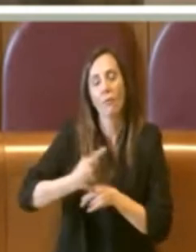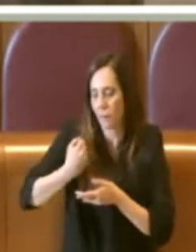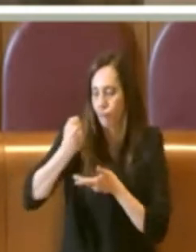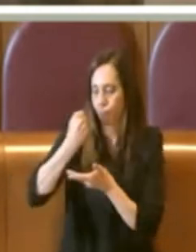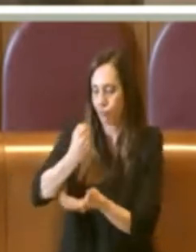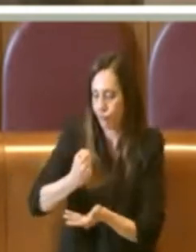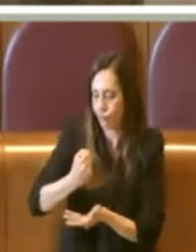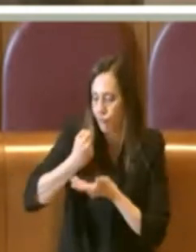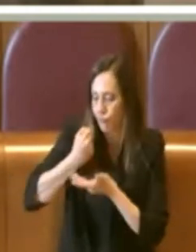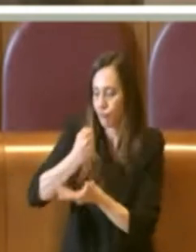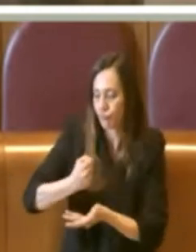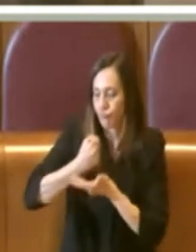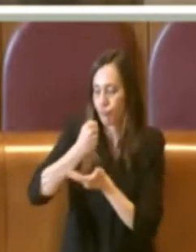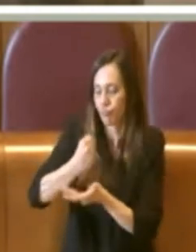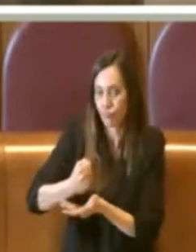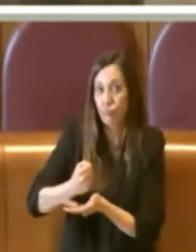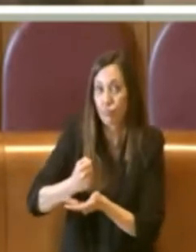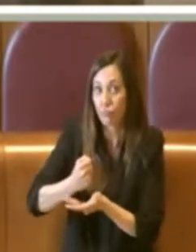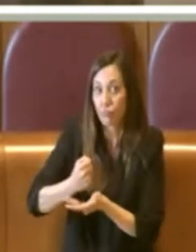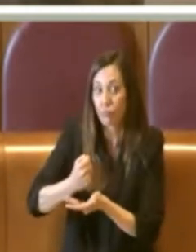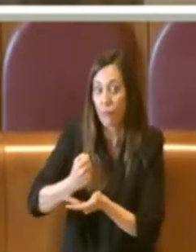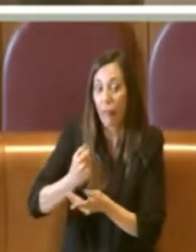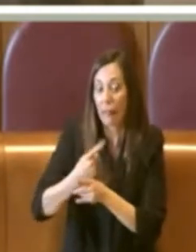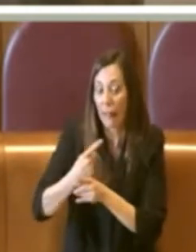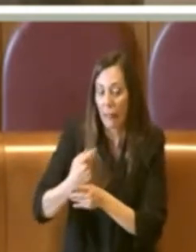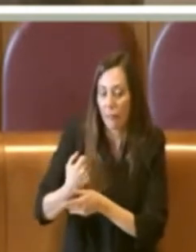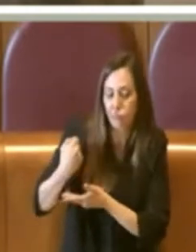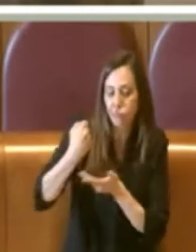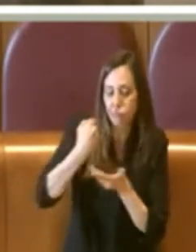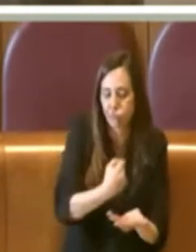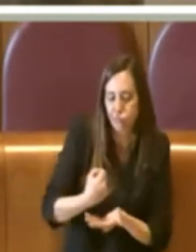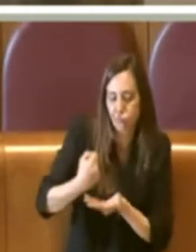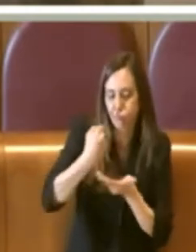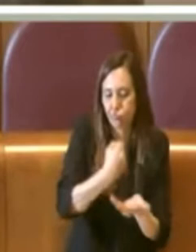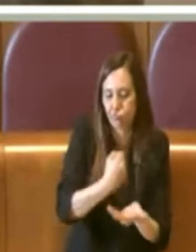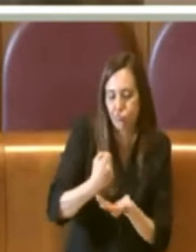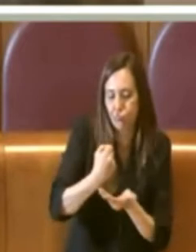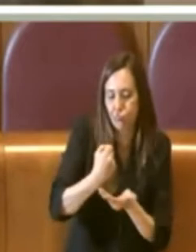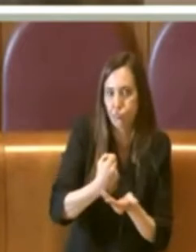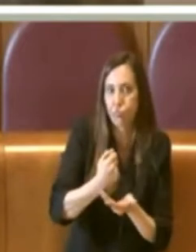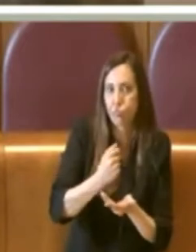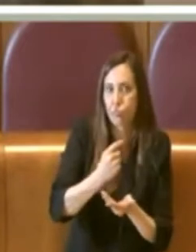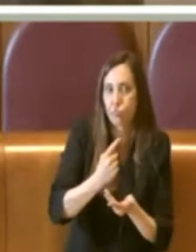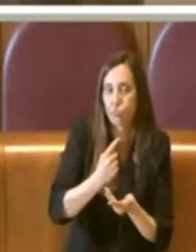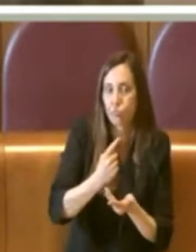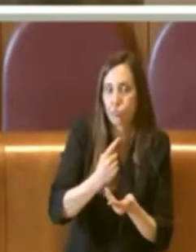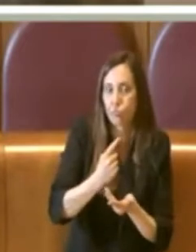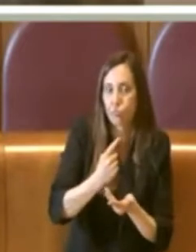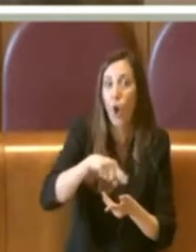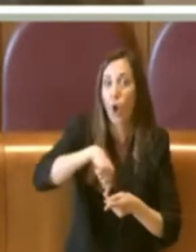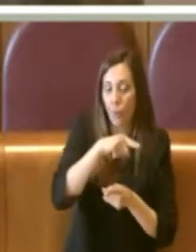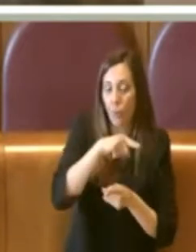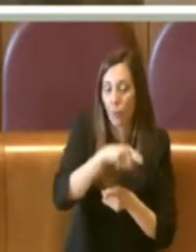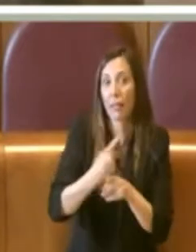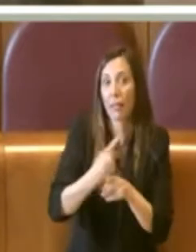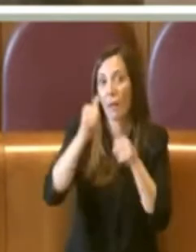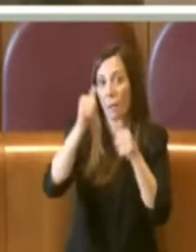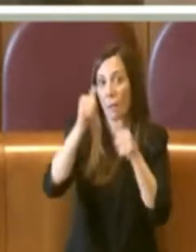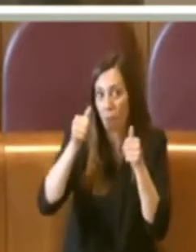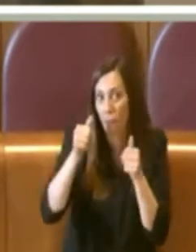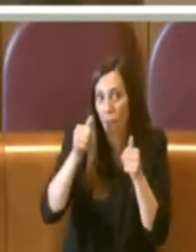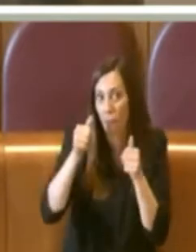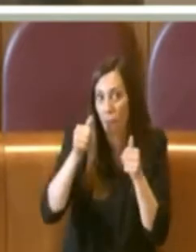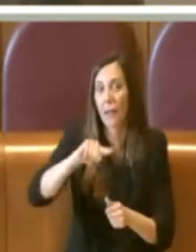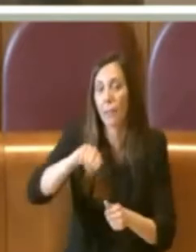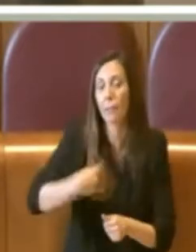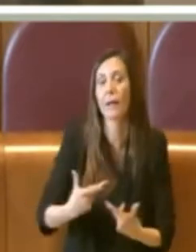destinarli poi ad ATAC che a sua volta, una volta che ha i fondi, fa le gare per la manutenzione, per il rinnovo del trasformamento. È chiaro